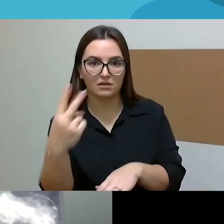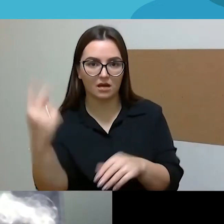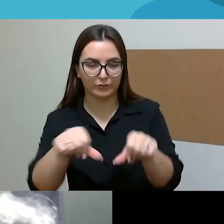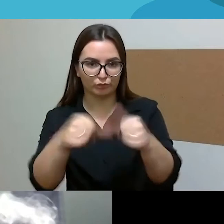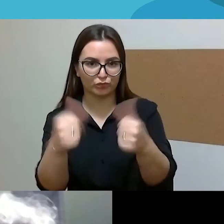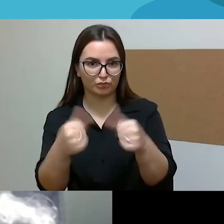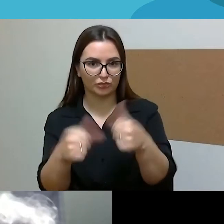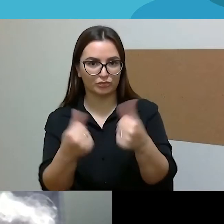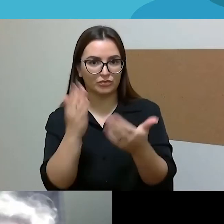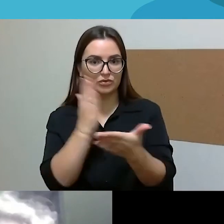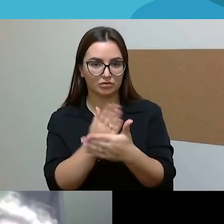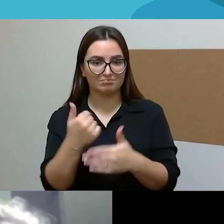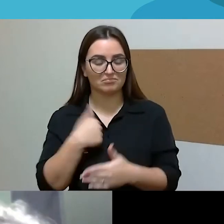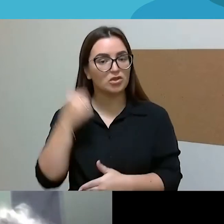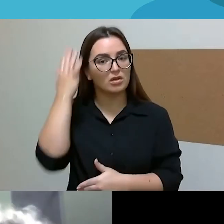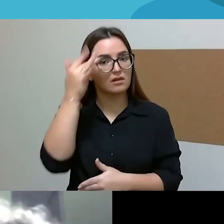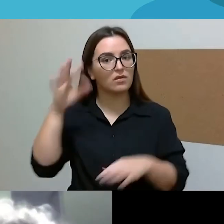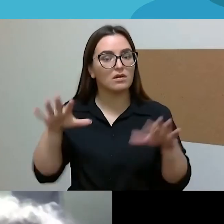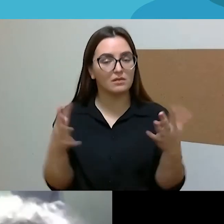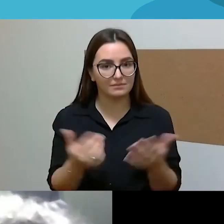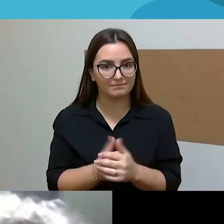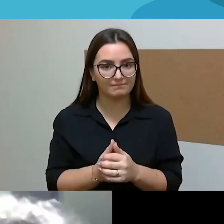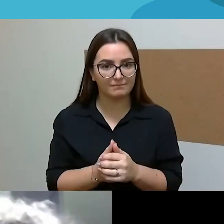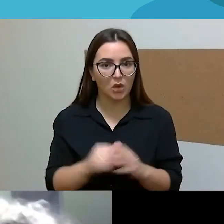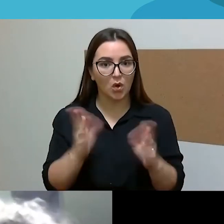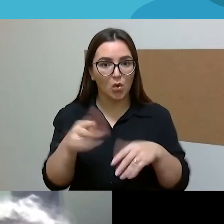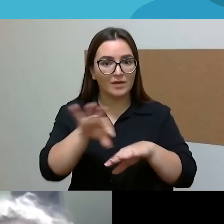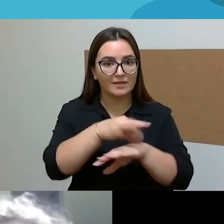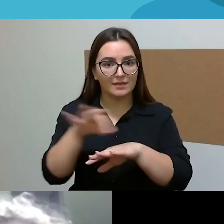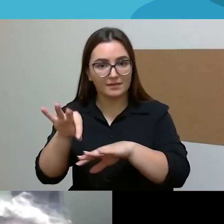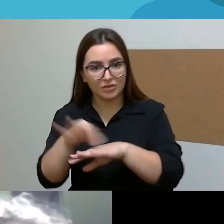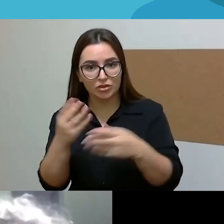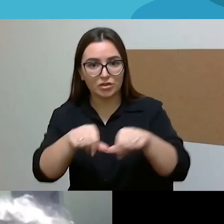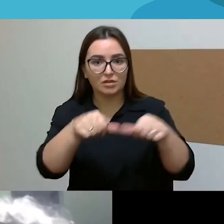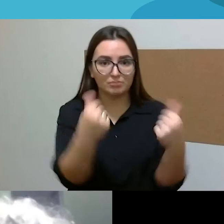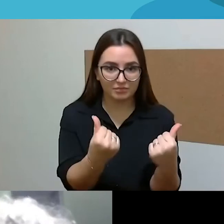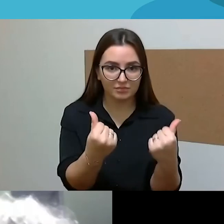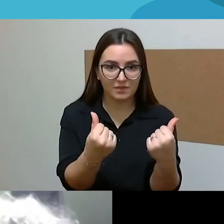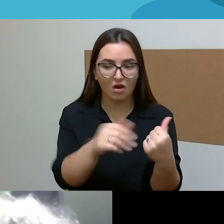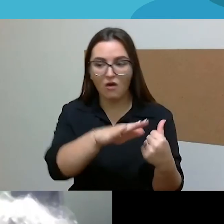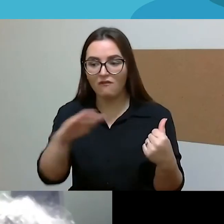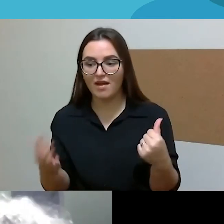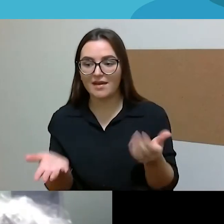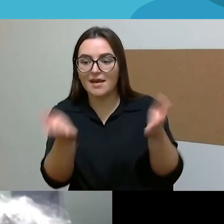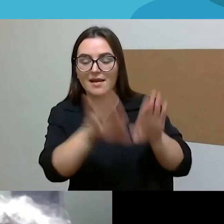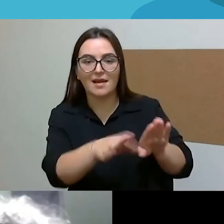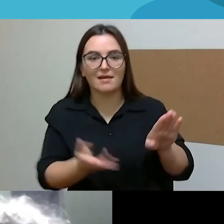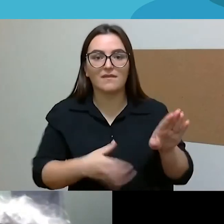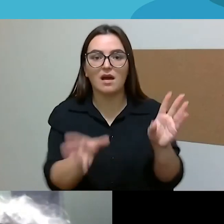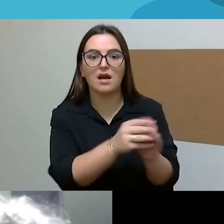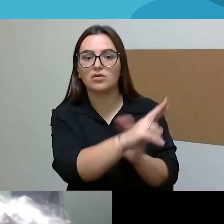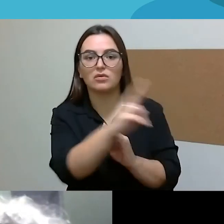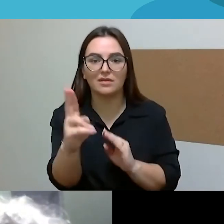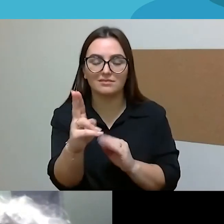kaip ten be būtų, vaikai turbūt prioritetiškai lieka gyventi su mama dažnu atveju,